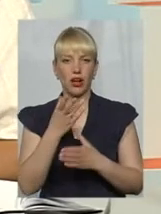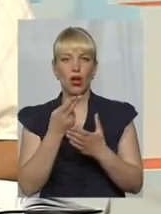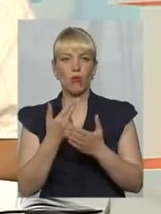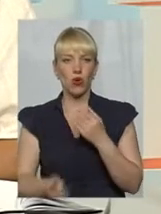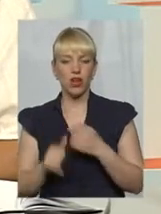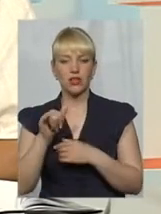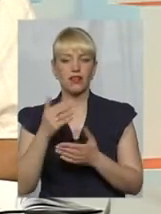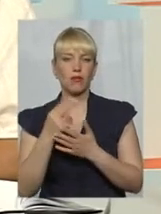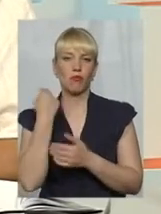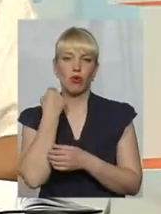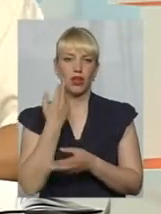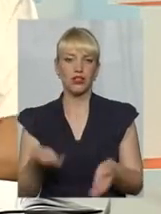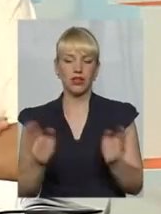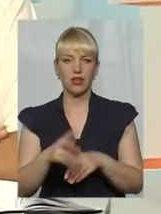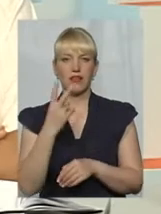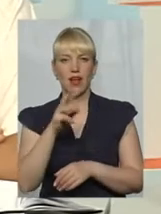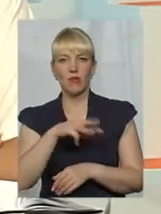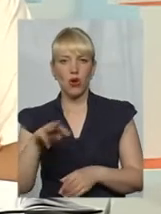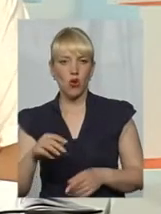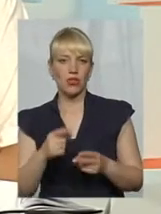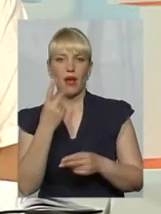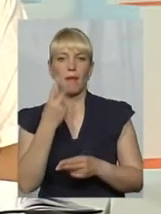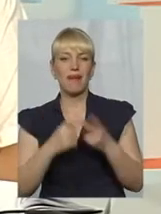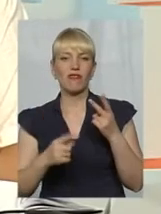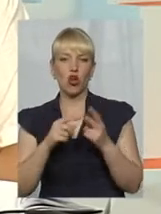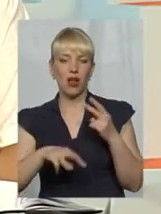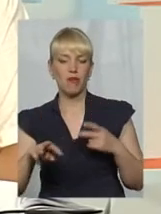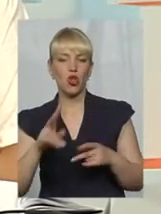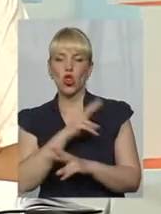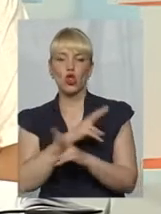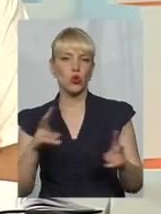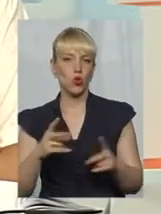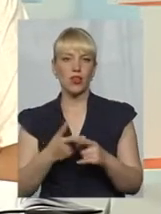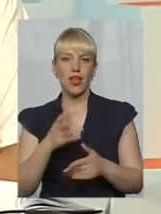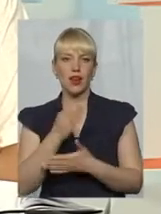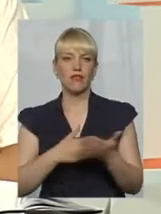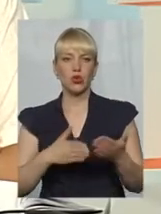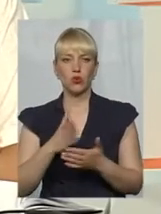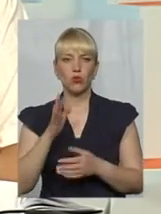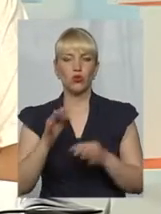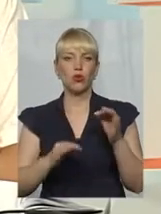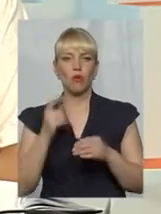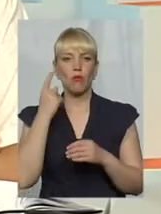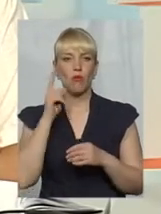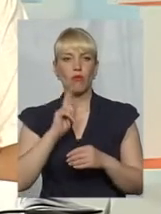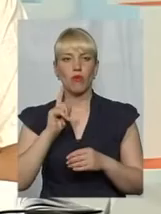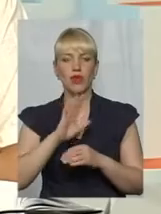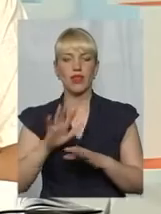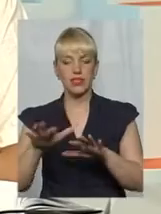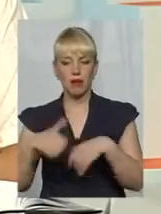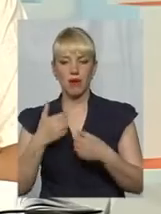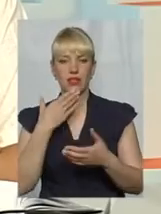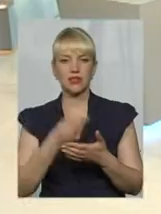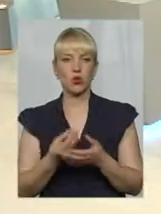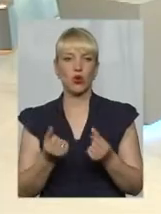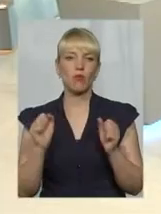борги, у кого 2 мільйони, у кого 1,5, ніхто його не зліквідує, він буде судитися до останнього, доки не забере всі свої кошти, а потім, можливо, буде займатися